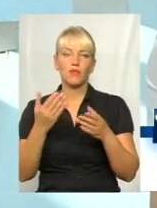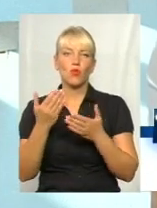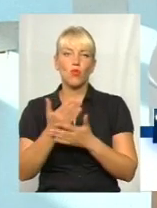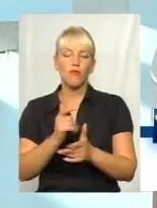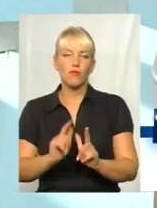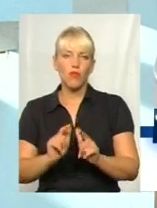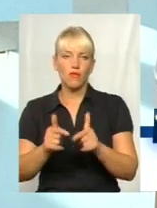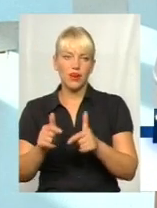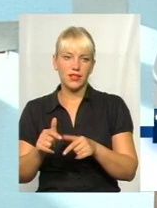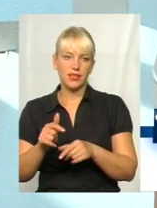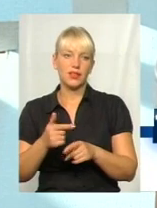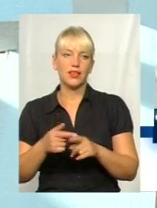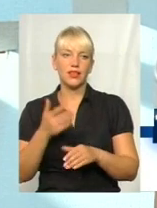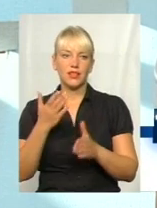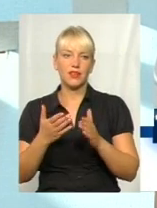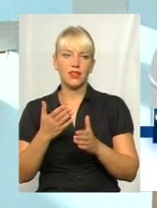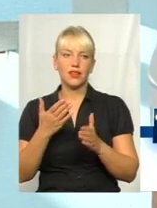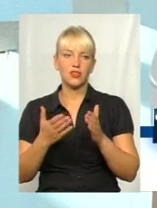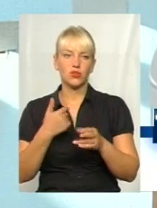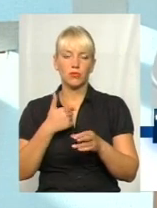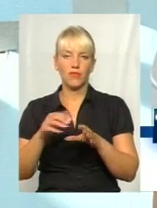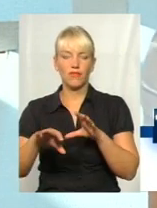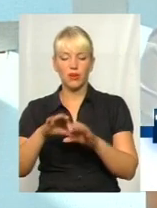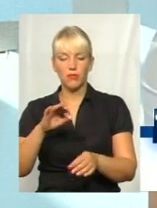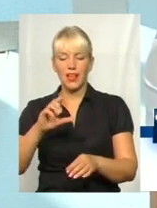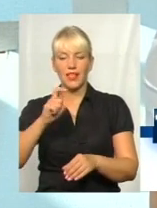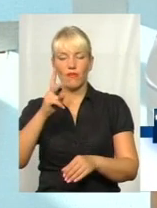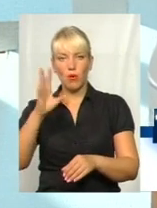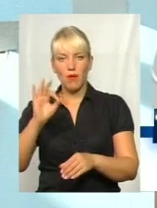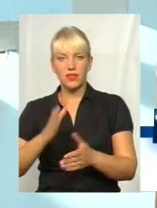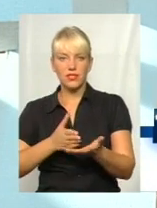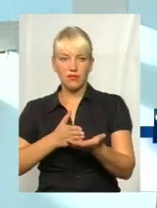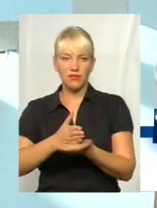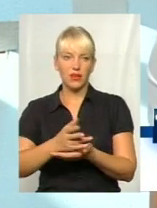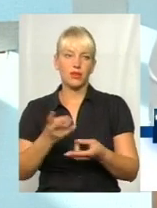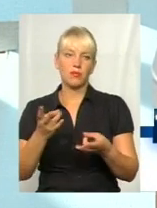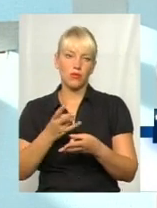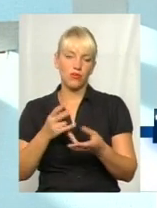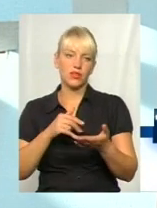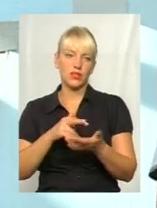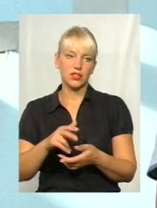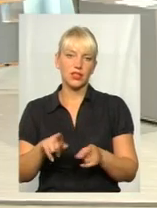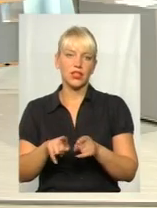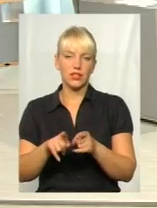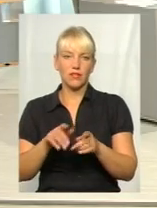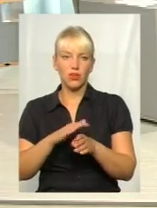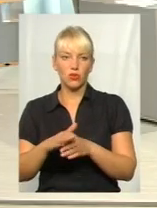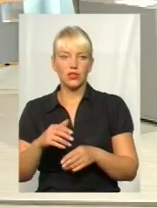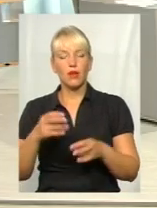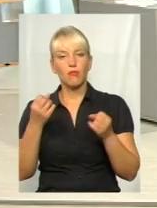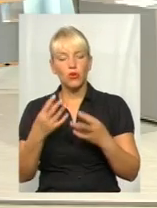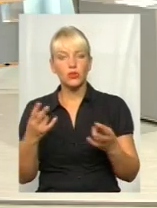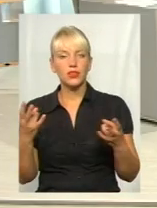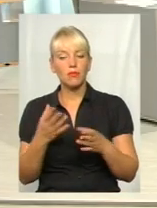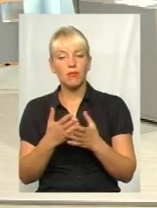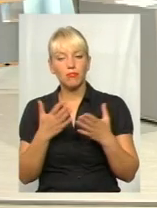європейське ведення. Якщо ми вибрали європейський вектор, ми маємо нам йти і його досягати. Просто потрібно більше, я вже наголошував